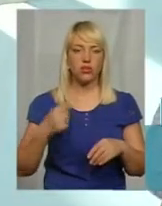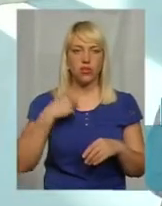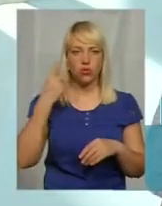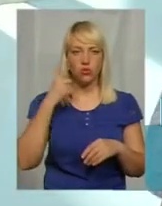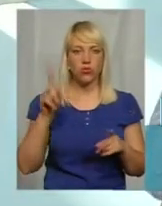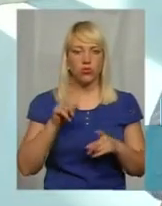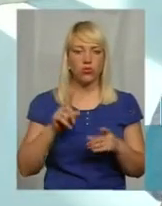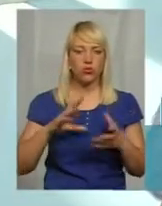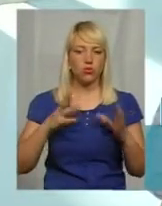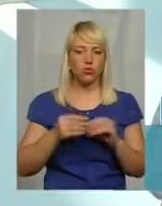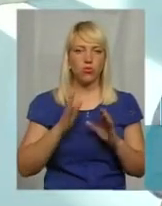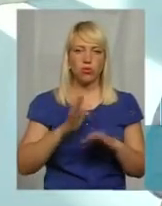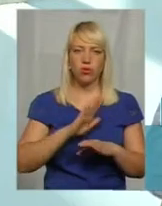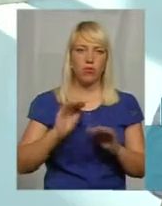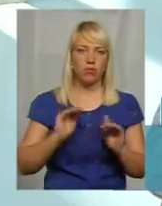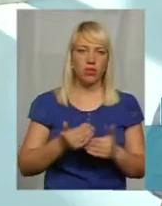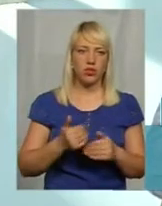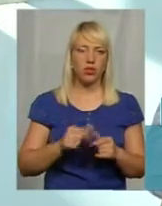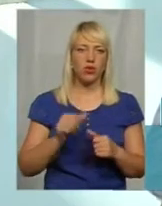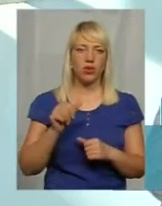сума буде не менша. Крім того,